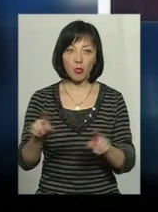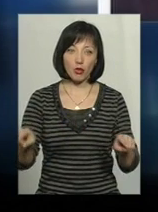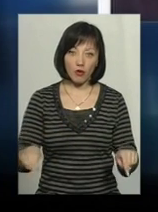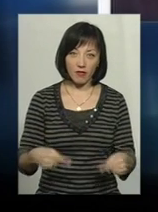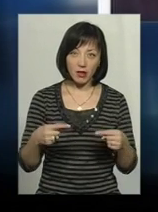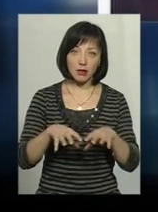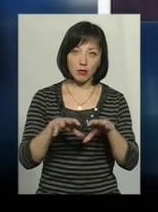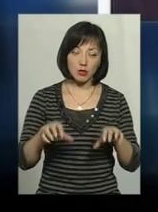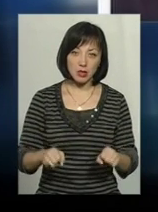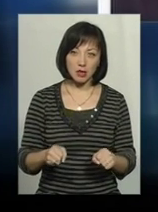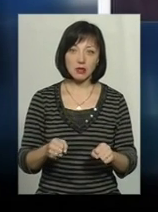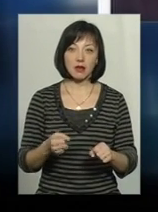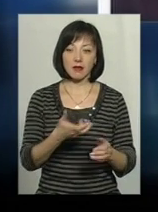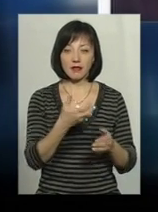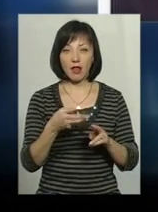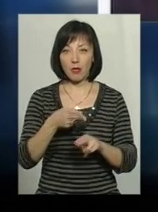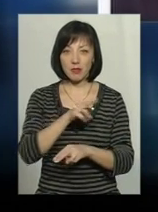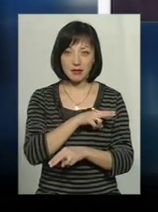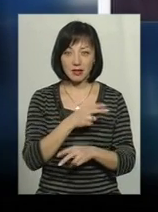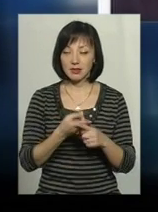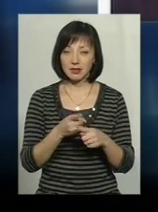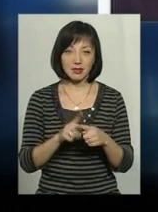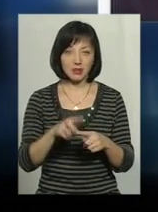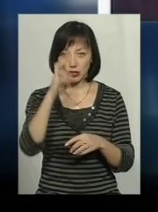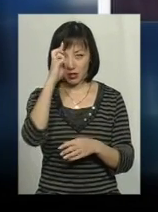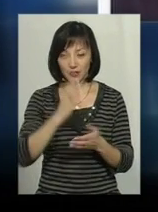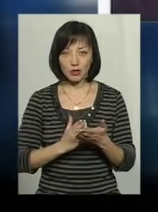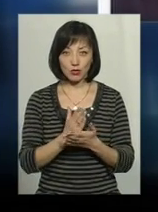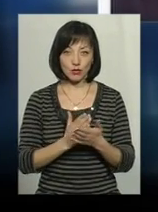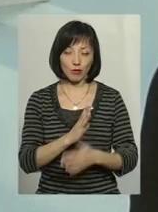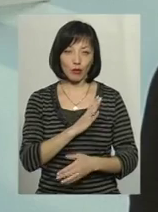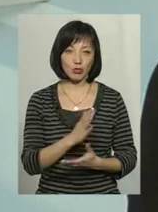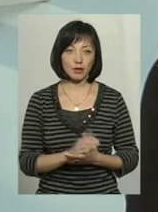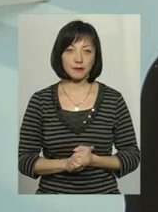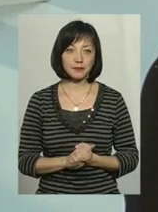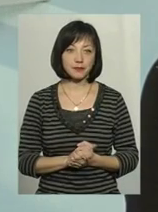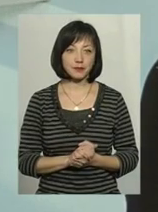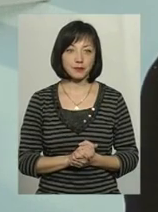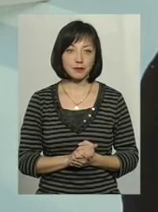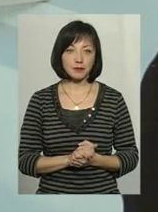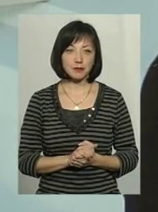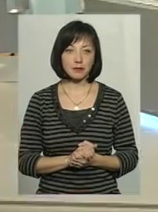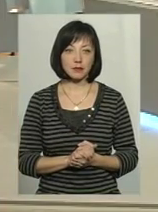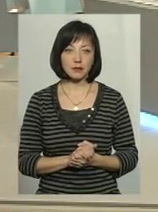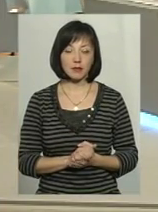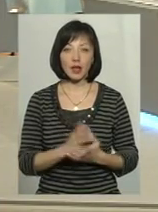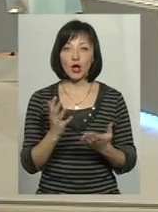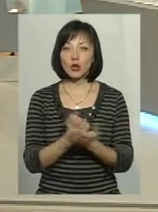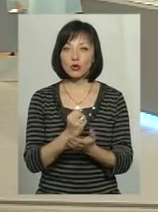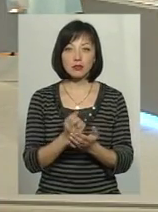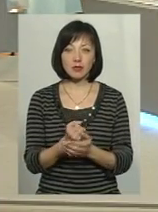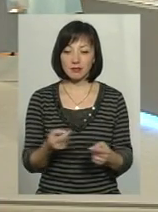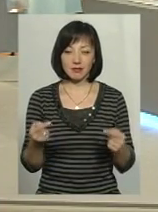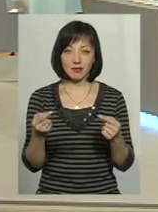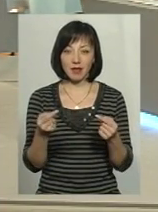посаді, взяла компенсацію, але так само це державна служба була. Тобто, дохід неспівмірний